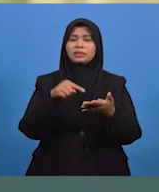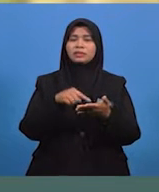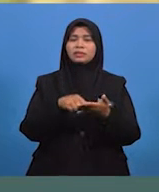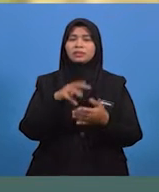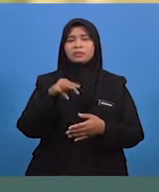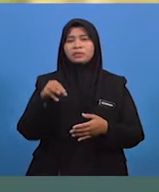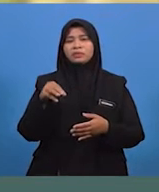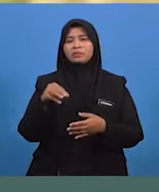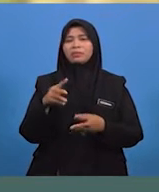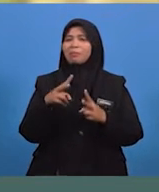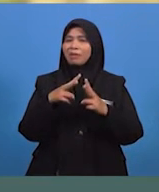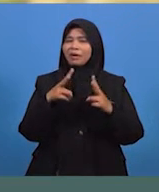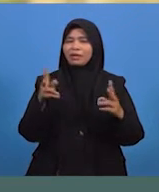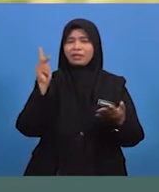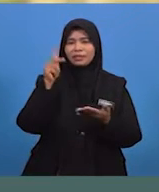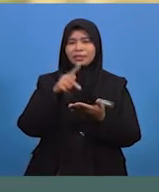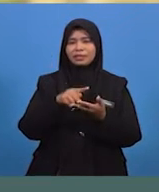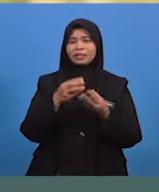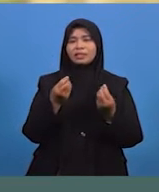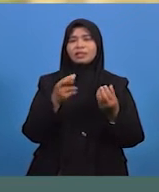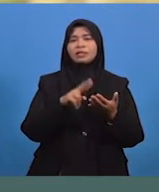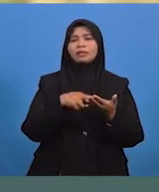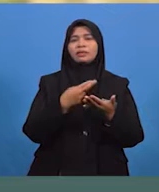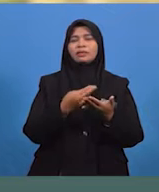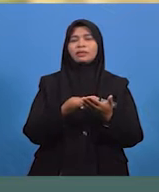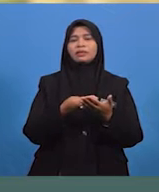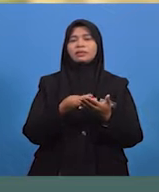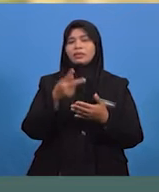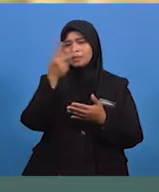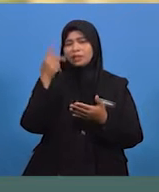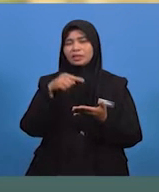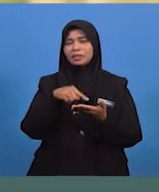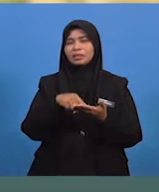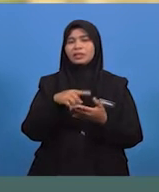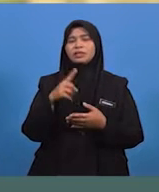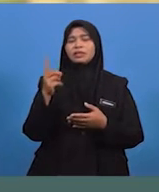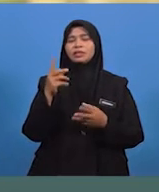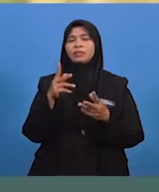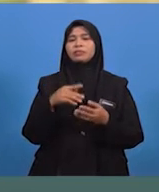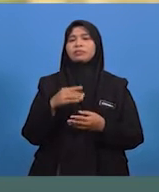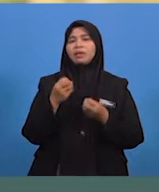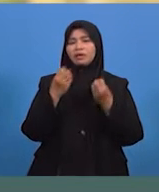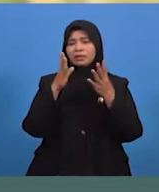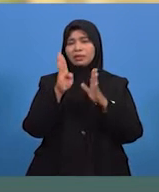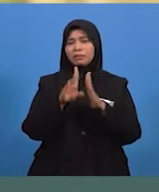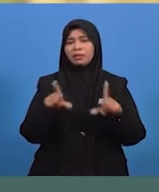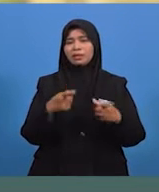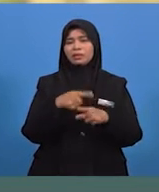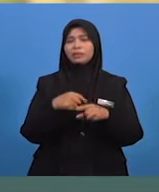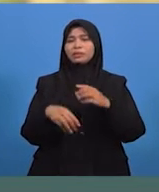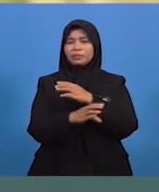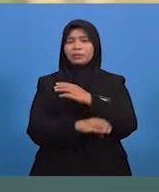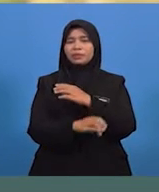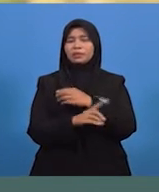murid-murid pasti paling mengenali tanah runtuh kerana inilah proses yang paling kerap berlaku di negara kita.